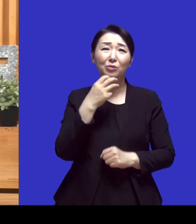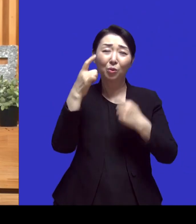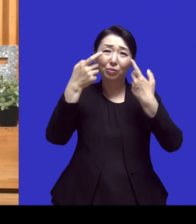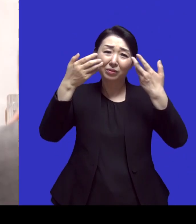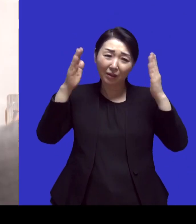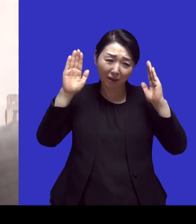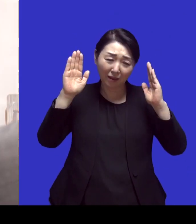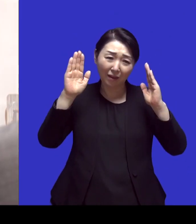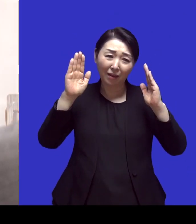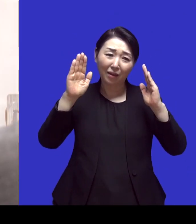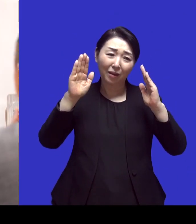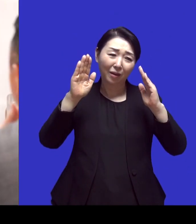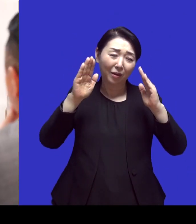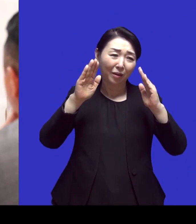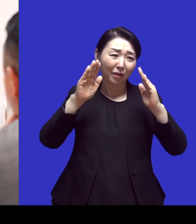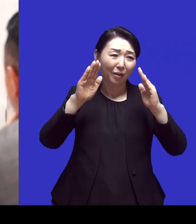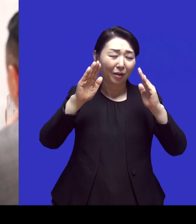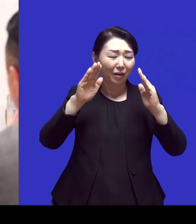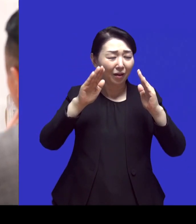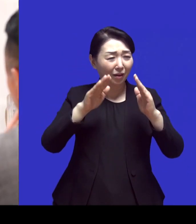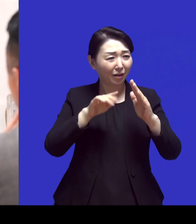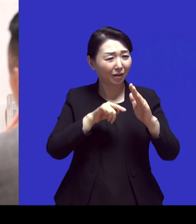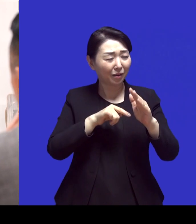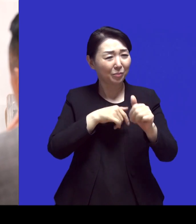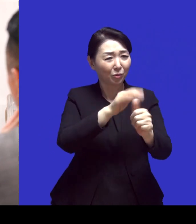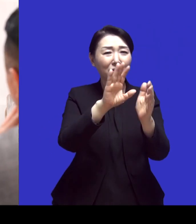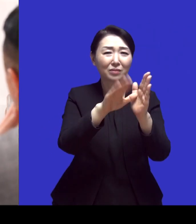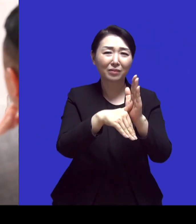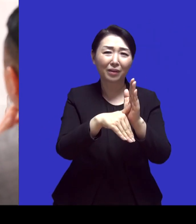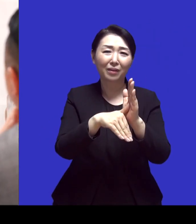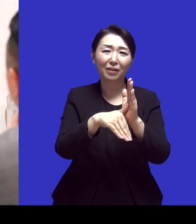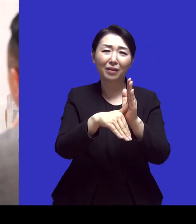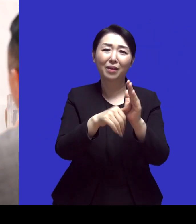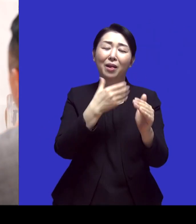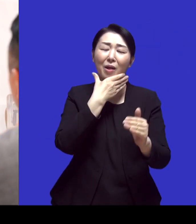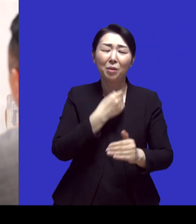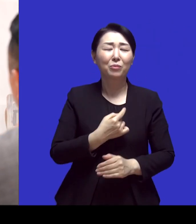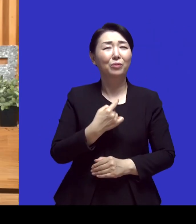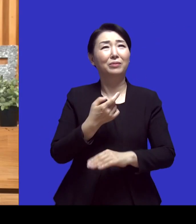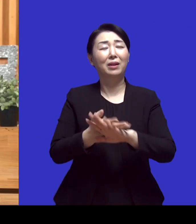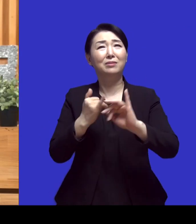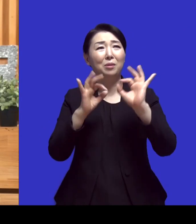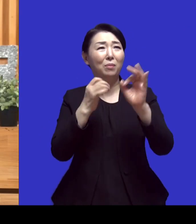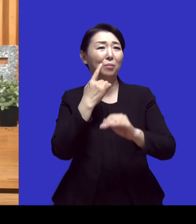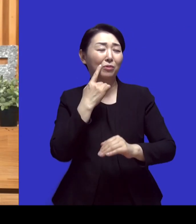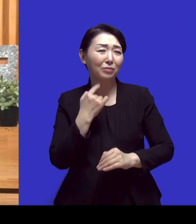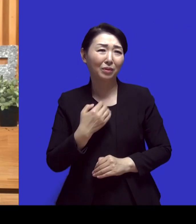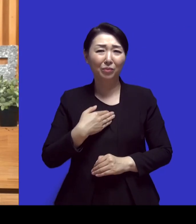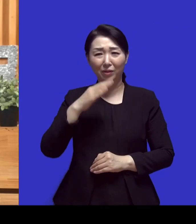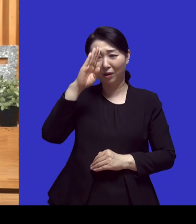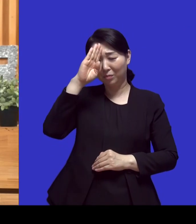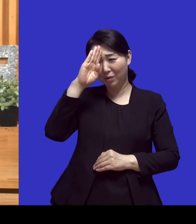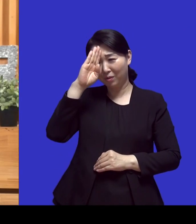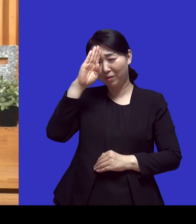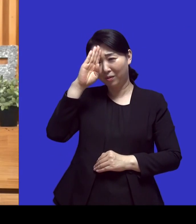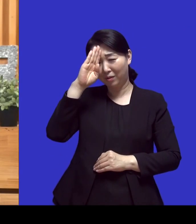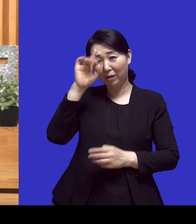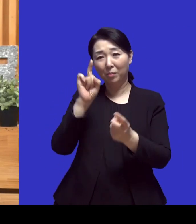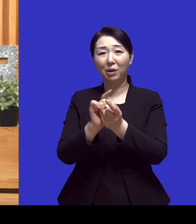기쁘셨을까 남들이 얼마나 부르었을까 해서 내 아들이 이렇게 질병에 걸렸을 때 어머님이 얼마나 그랬을까